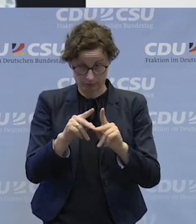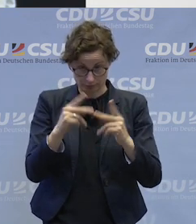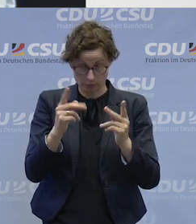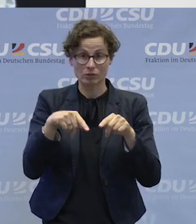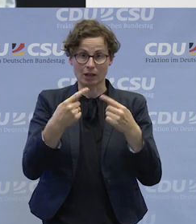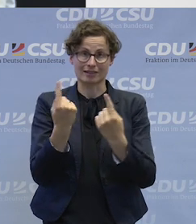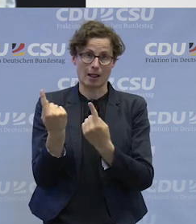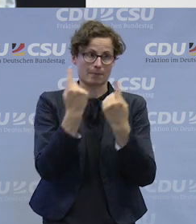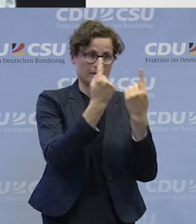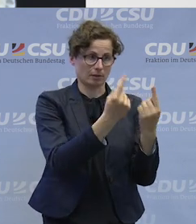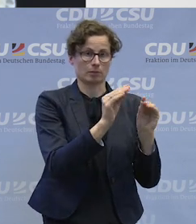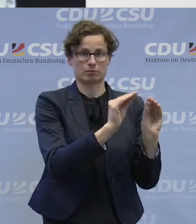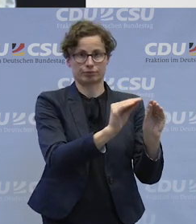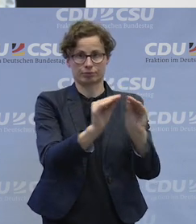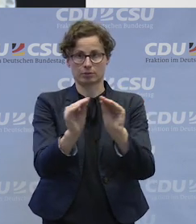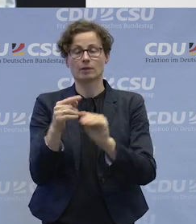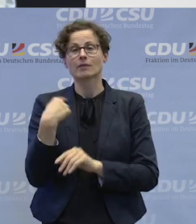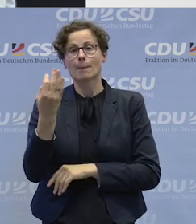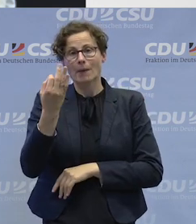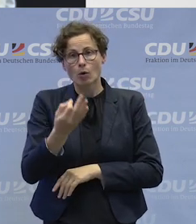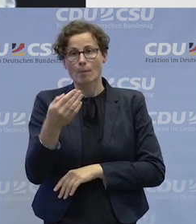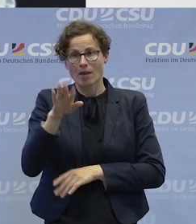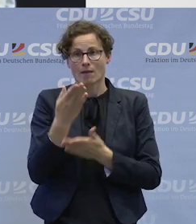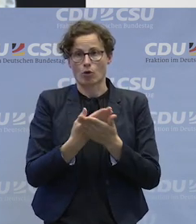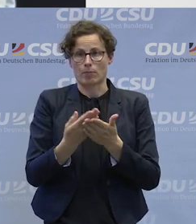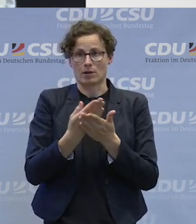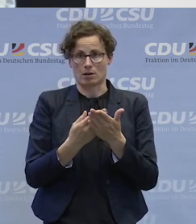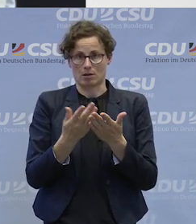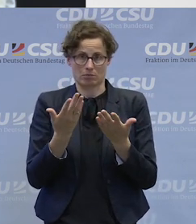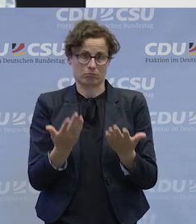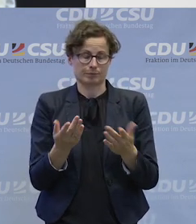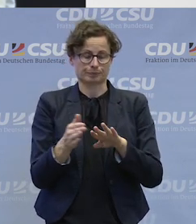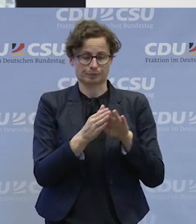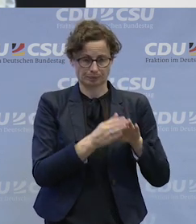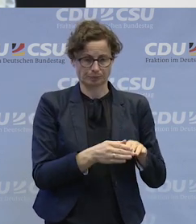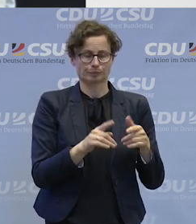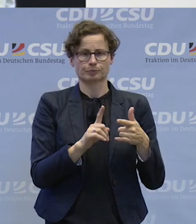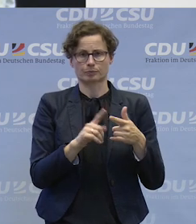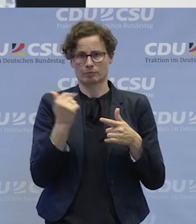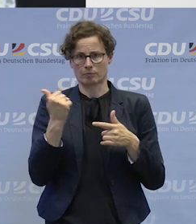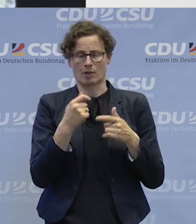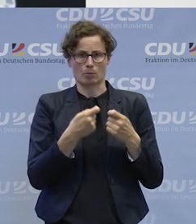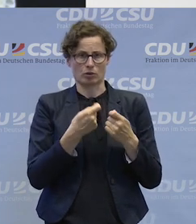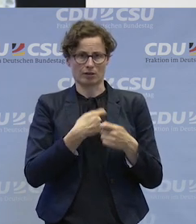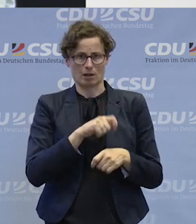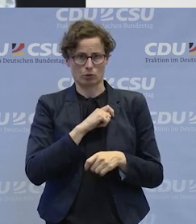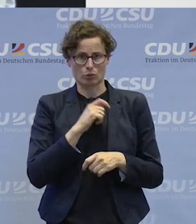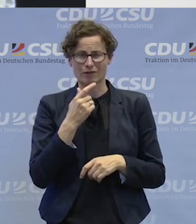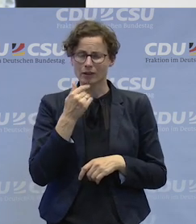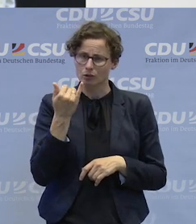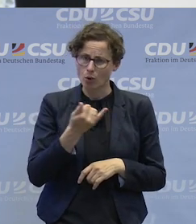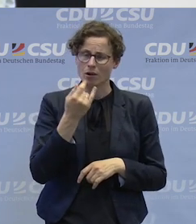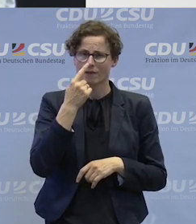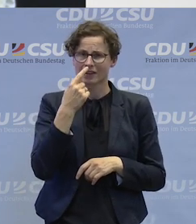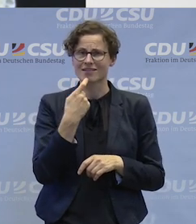Menschen zu finden, die sozusagen das auch machen können. Zum Thema Arge, es wäre wirklich toll, wenn die Sachbearbeitung ein